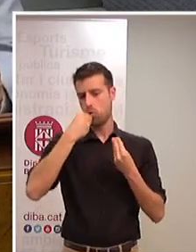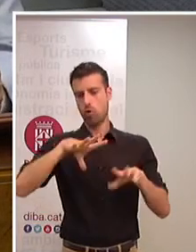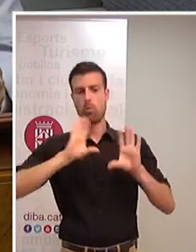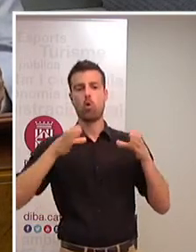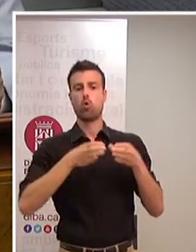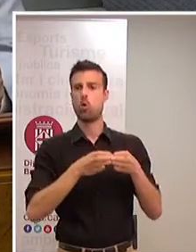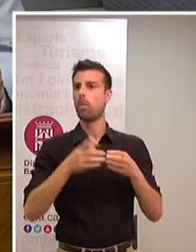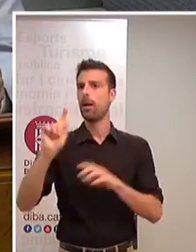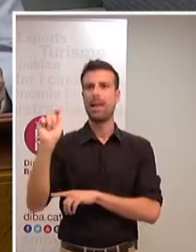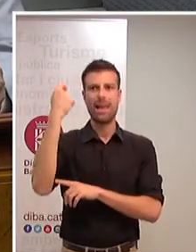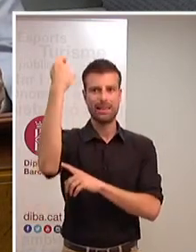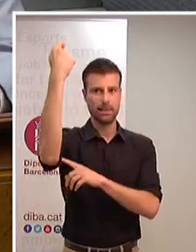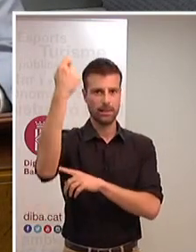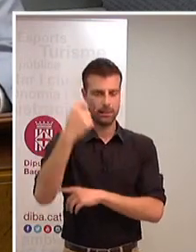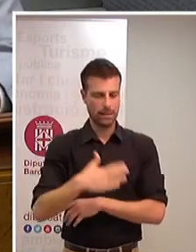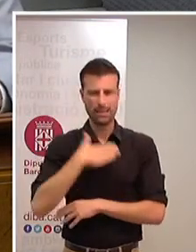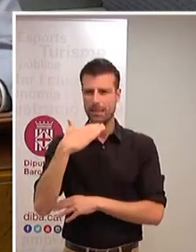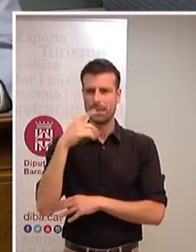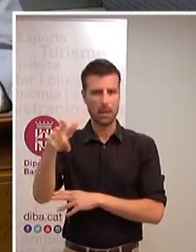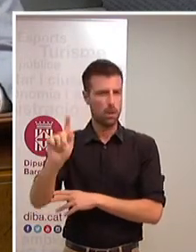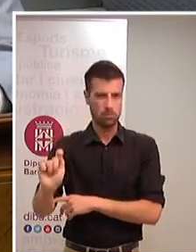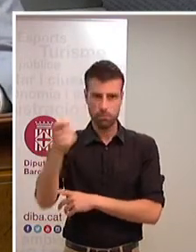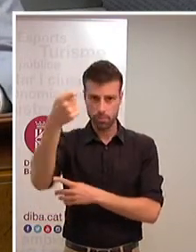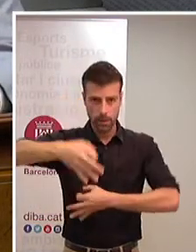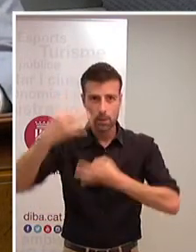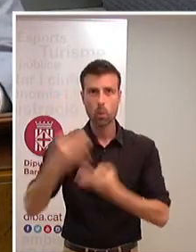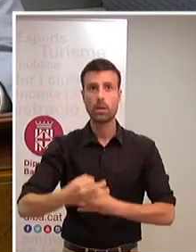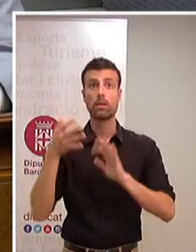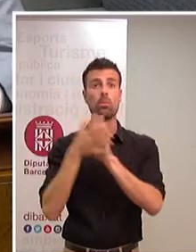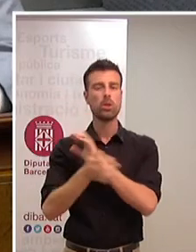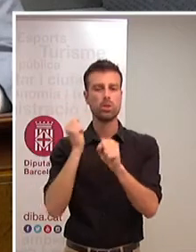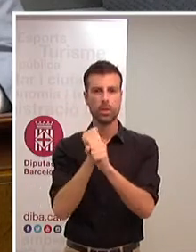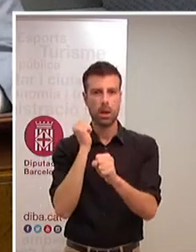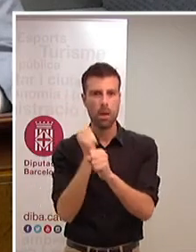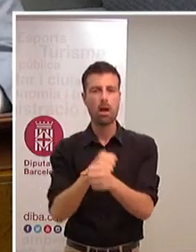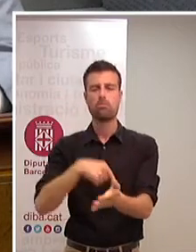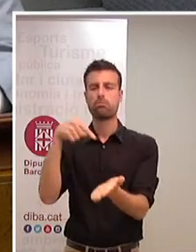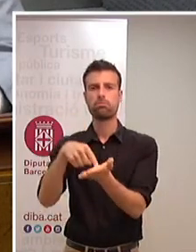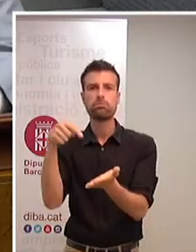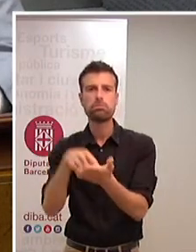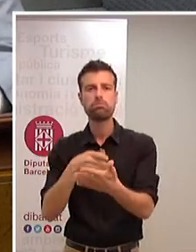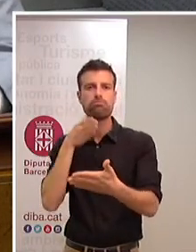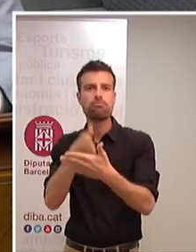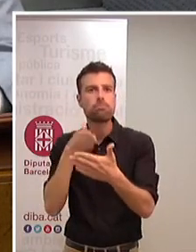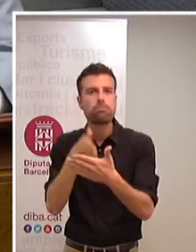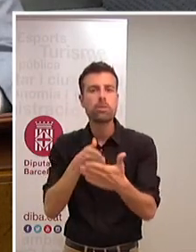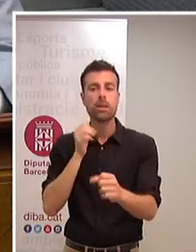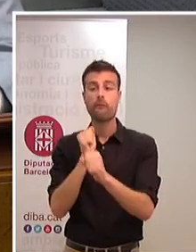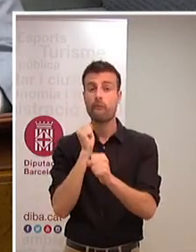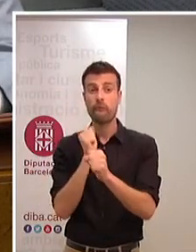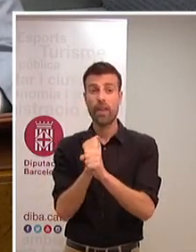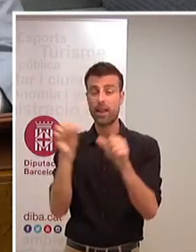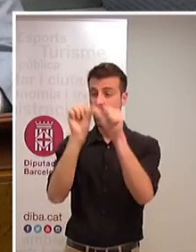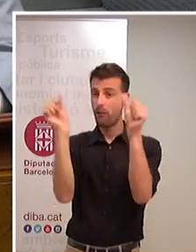èxits. Sabem que els tindràs perquè això del rigor, això de la bona feina, ho portes